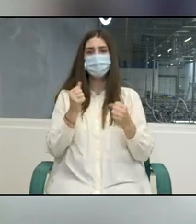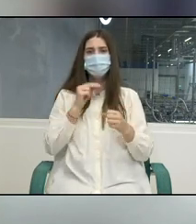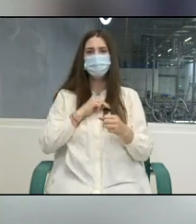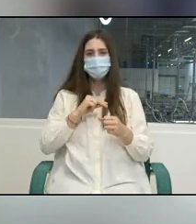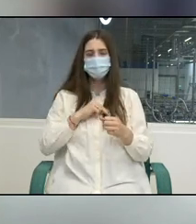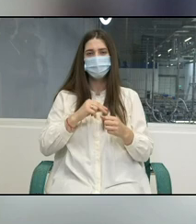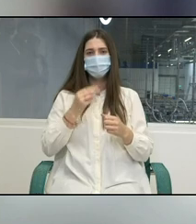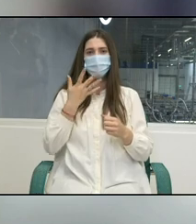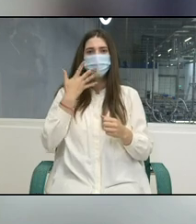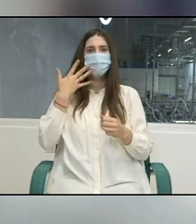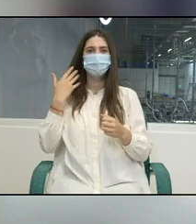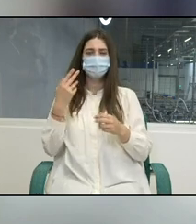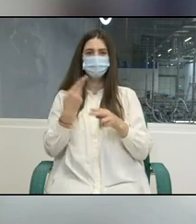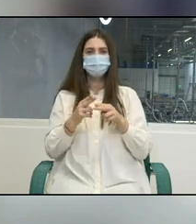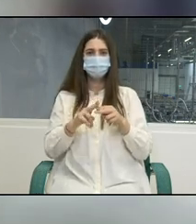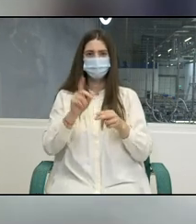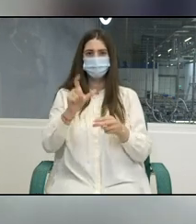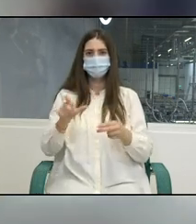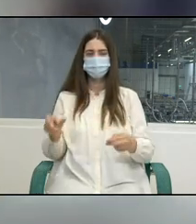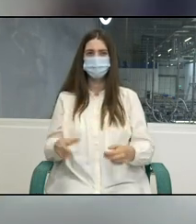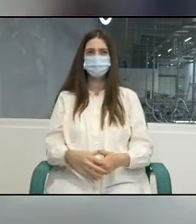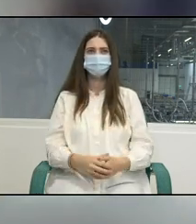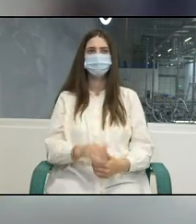de plinea acestui program. Vă mulțumesc foarte mult!